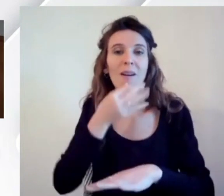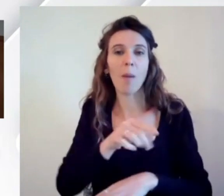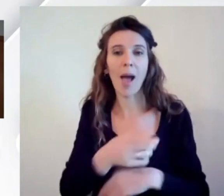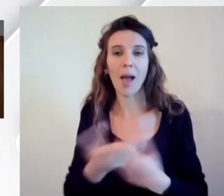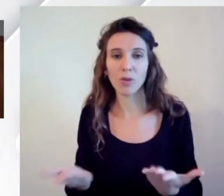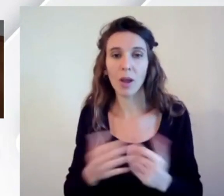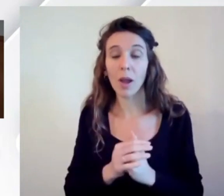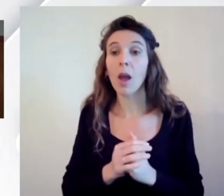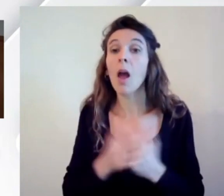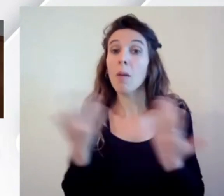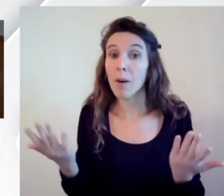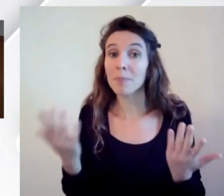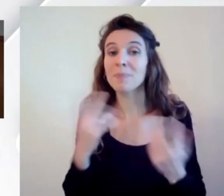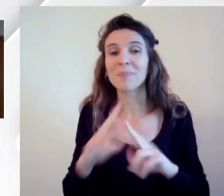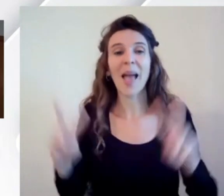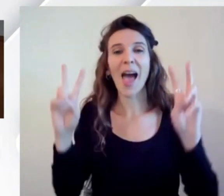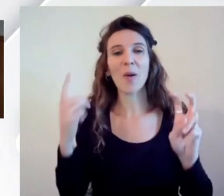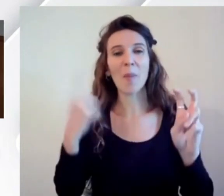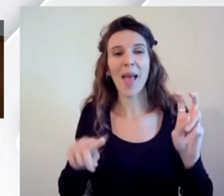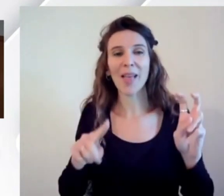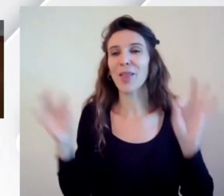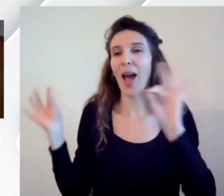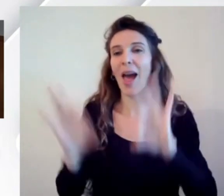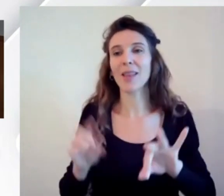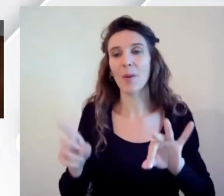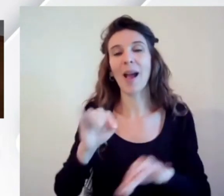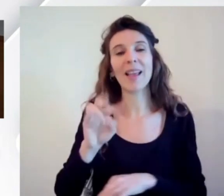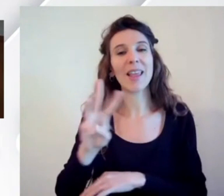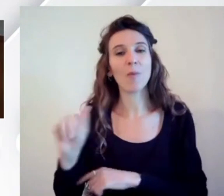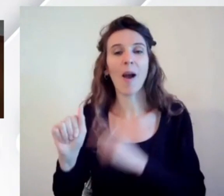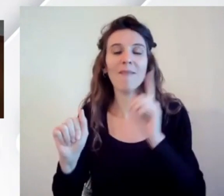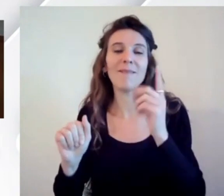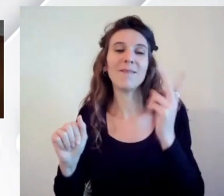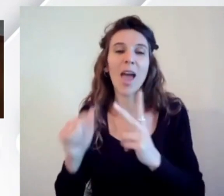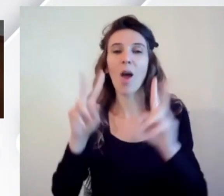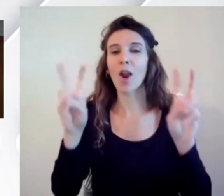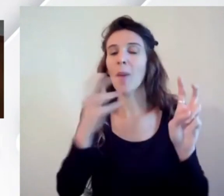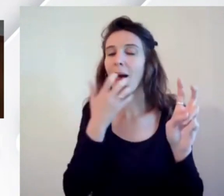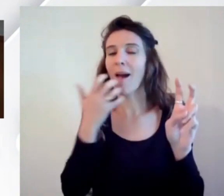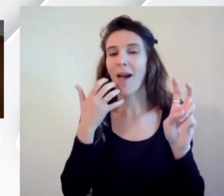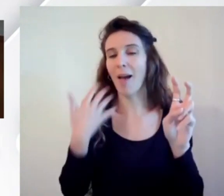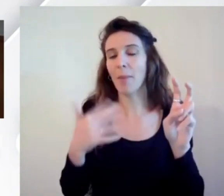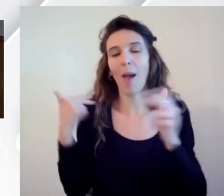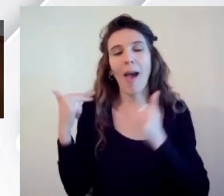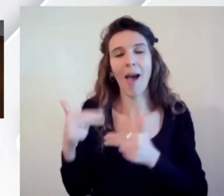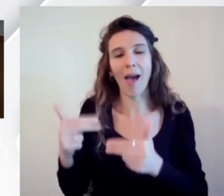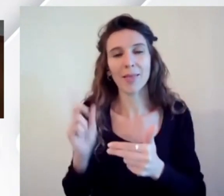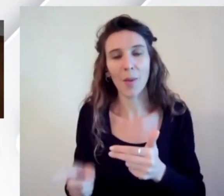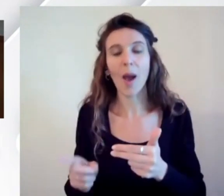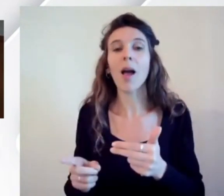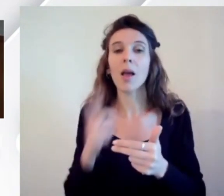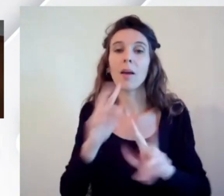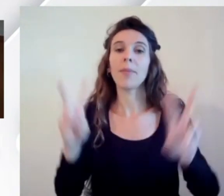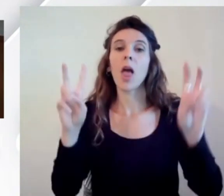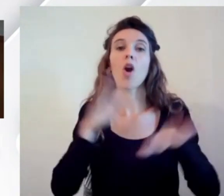questo caso si va a parlare di un tema che a noi di Igua è particolarmente caldo e ci interessa da anni che è il tema delle competenze